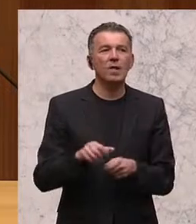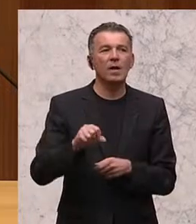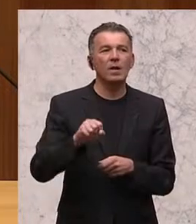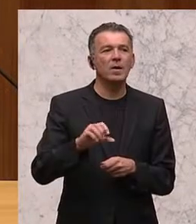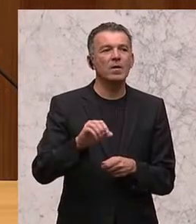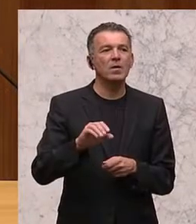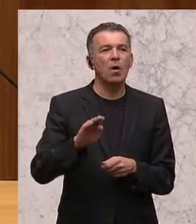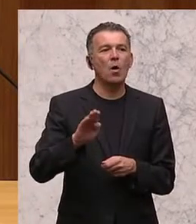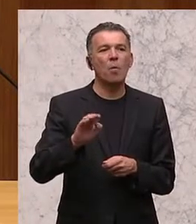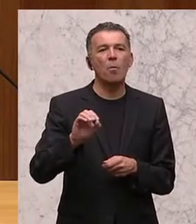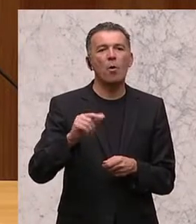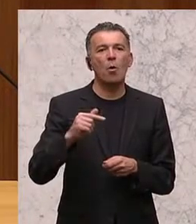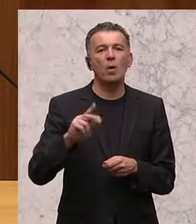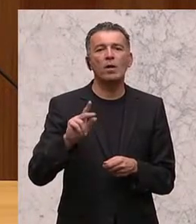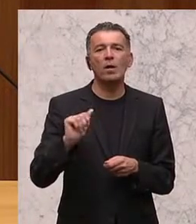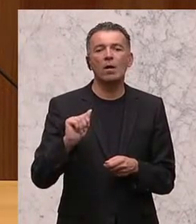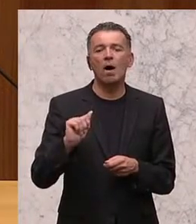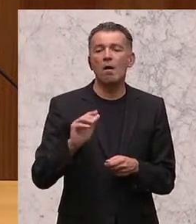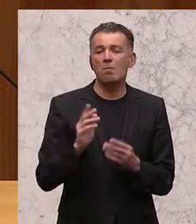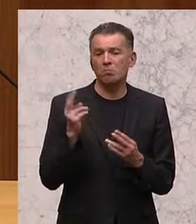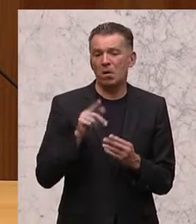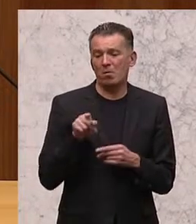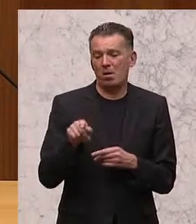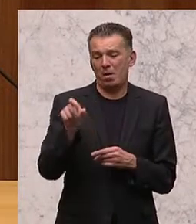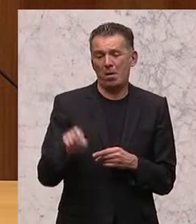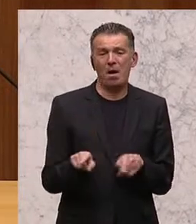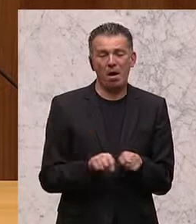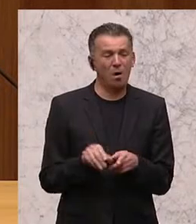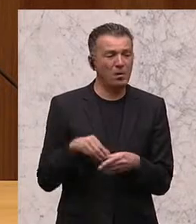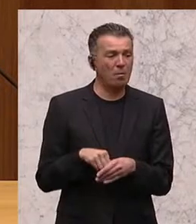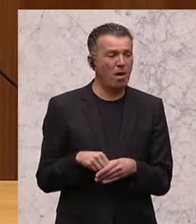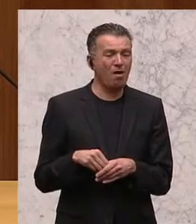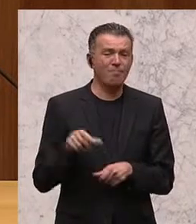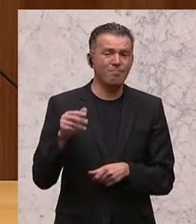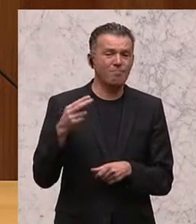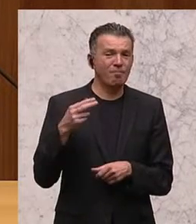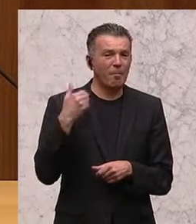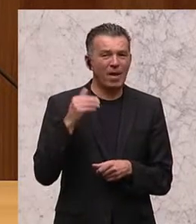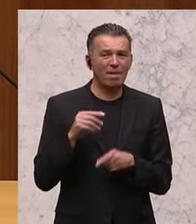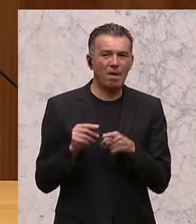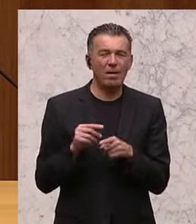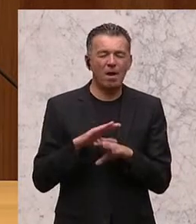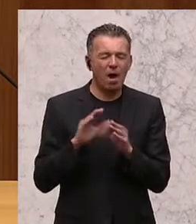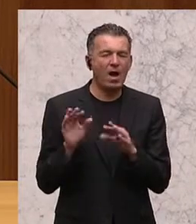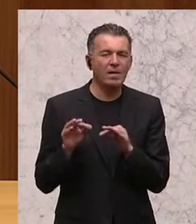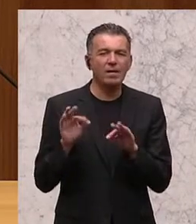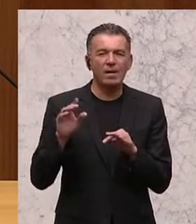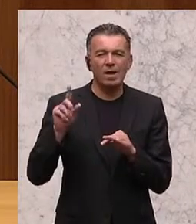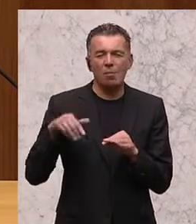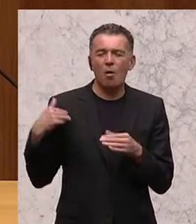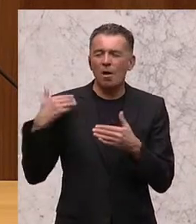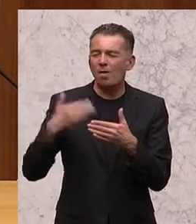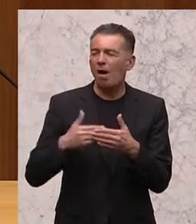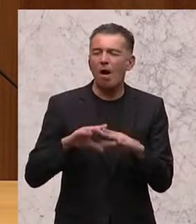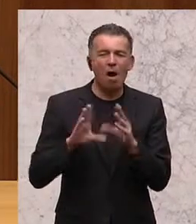natürlich war der Sobotka einer der jener Herren, die ganz einfach alles daran gesetzt haben, zehn Monaten, dass